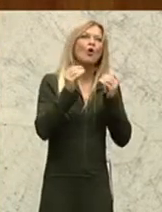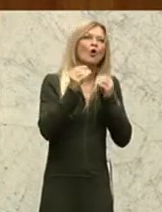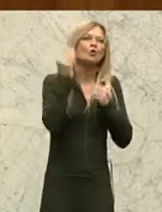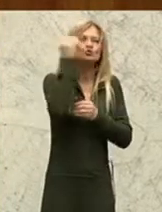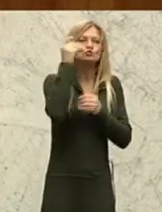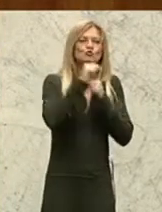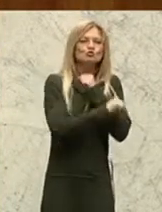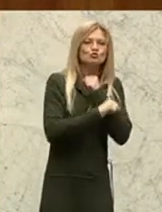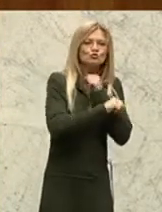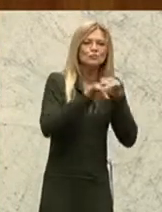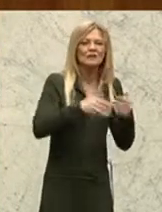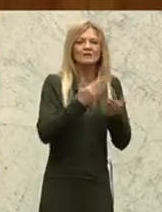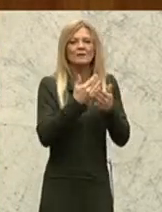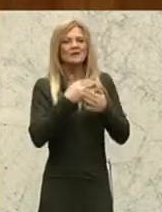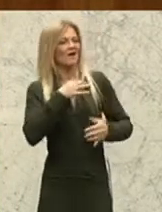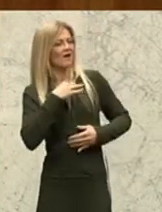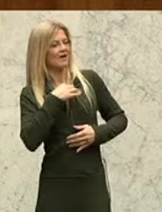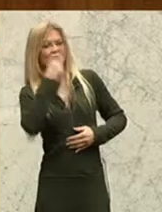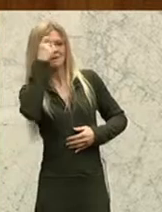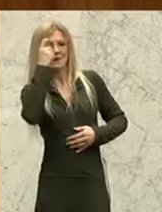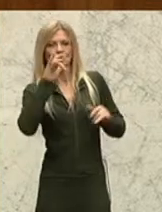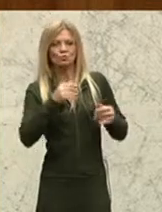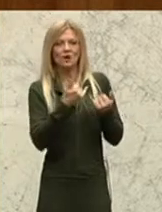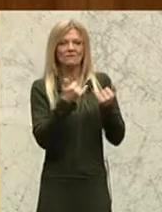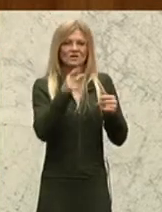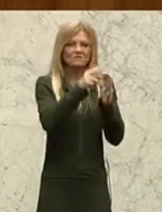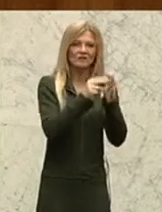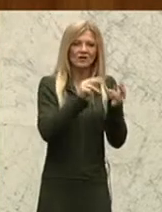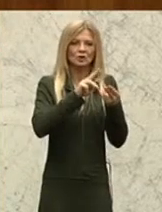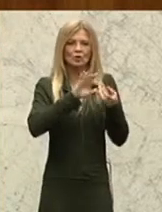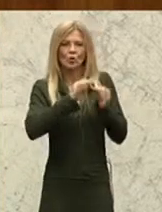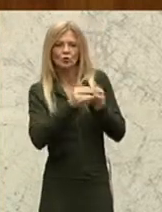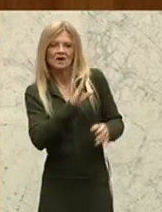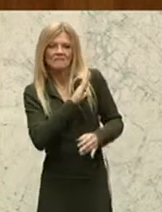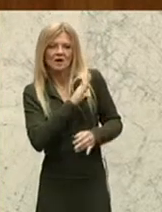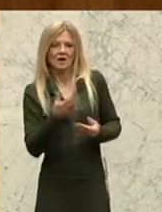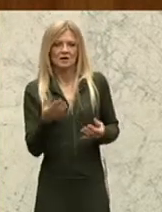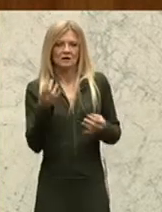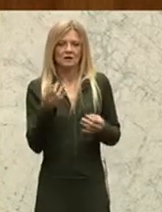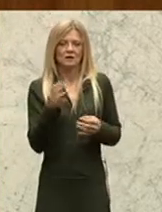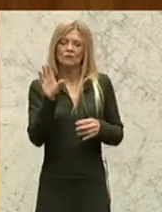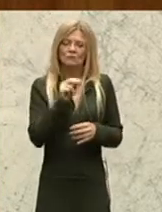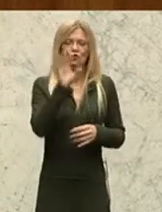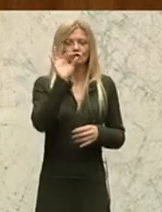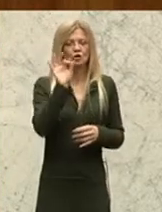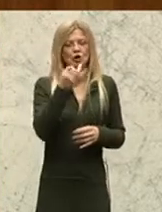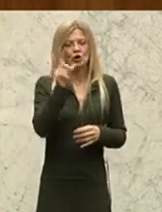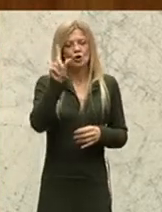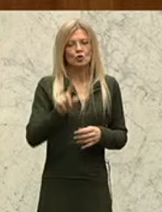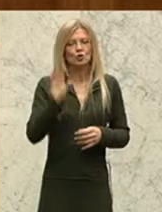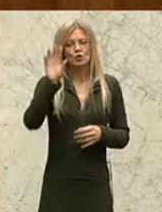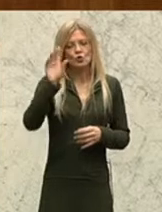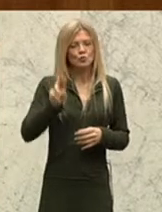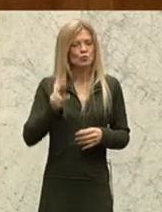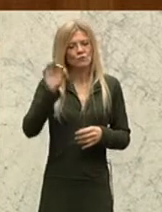persönliche Meinung über die Verwendung oder Gefährlichkeit von Glyphosat bilden zu können. Schätzte Damen und Herren, ich habe